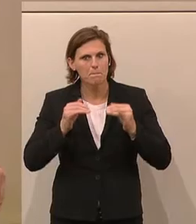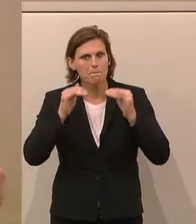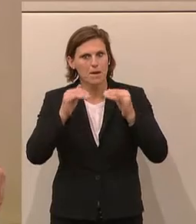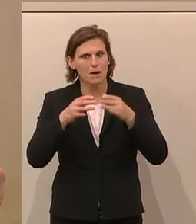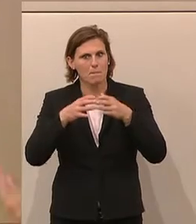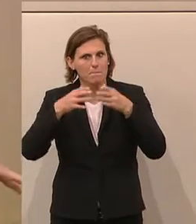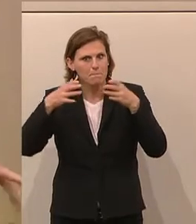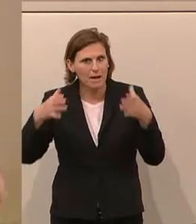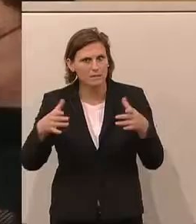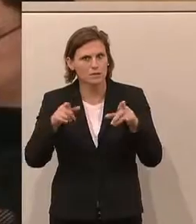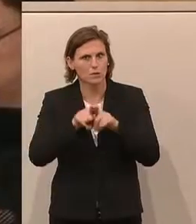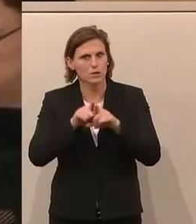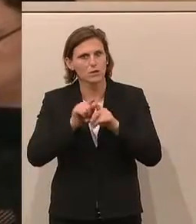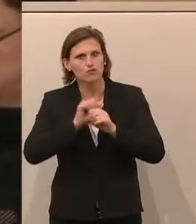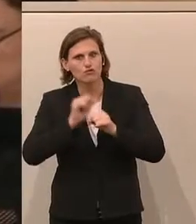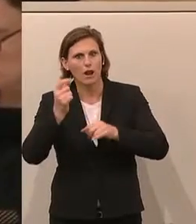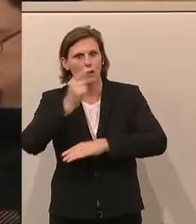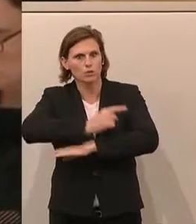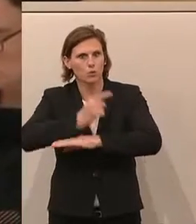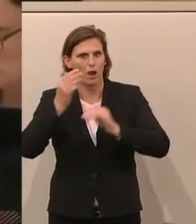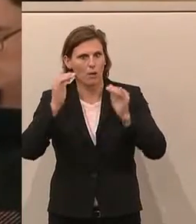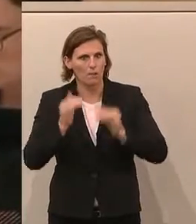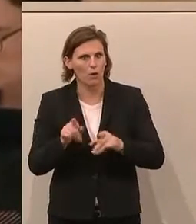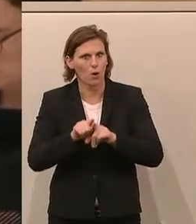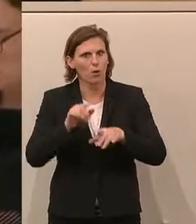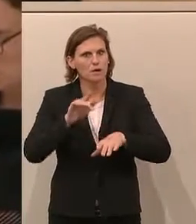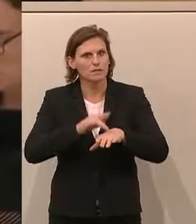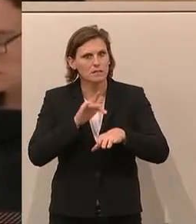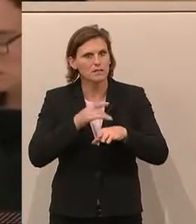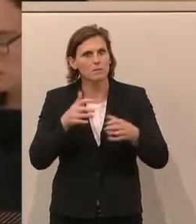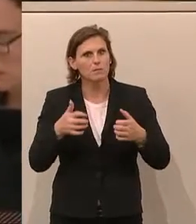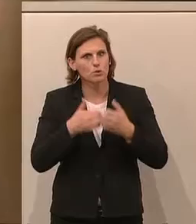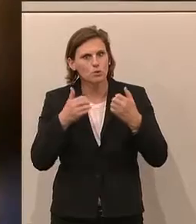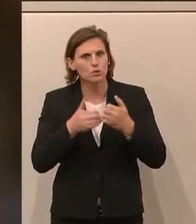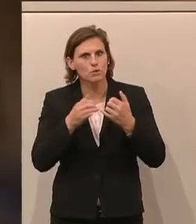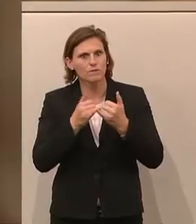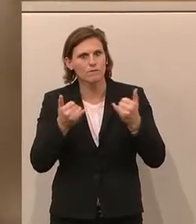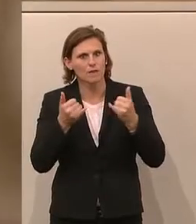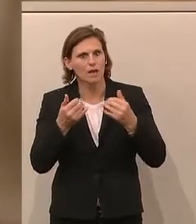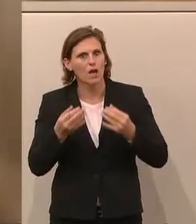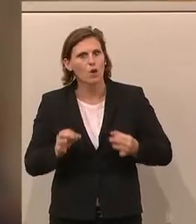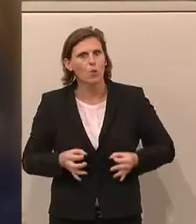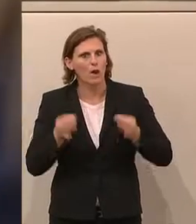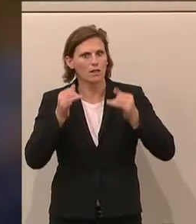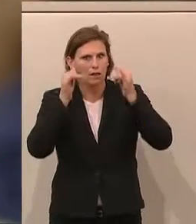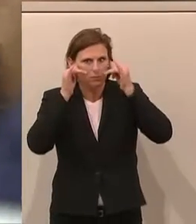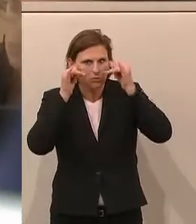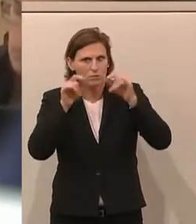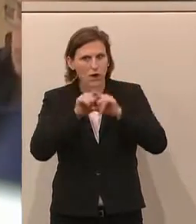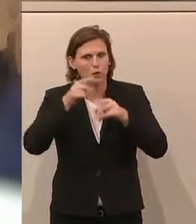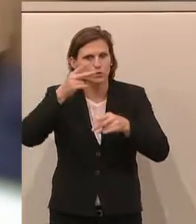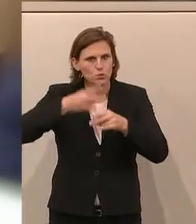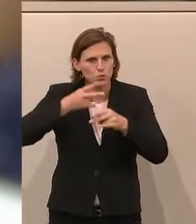rascher Zollabbau, Klammer, bei für Österreich sensiblen Produkten, insbesondere Quality Beef, Getreide, Zucker und Ethanol, wird vom